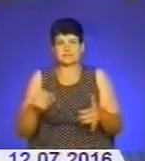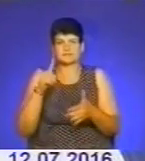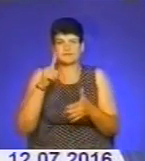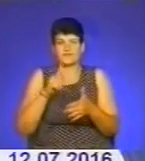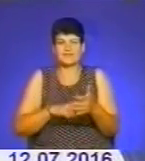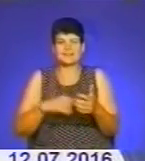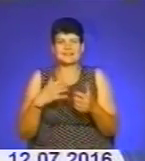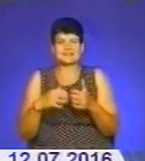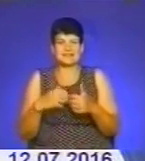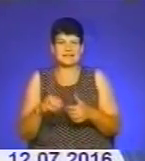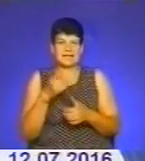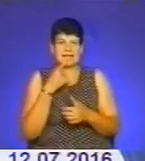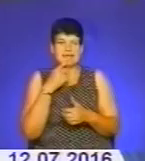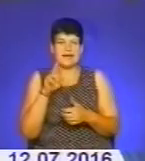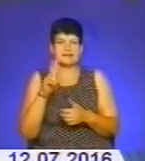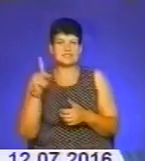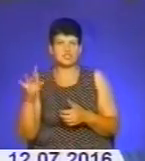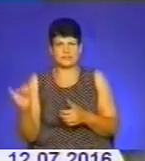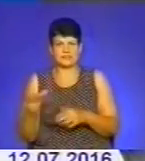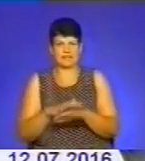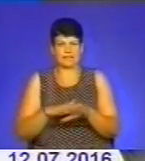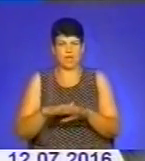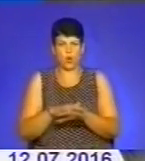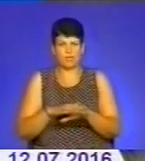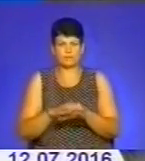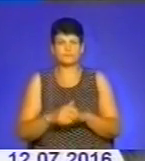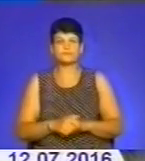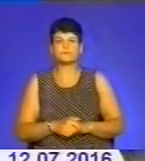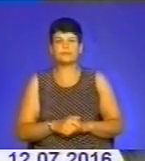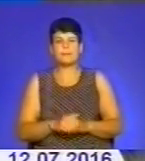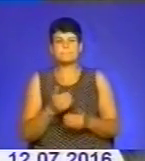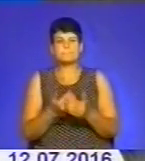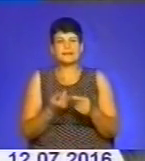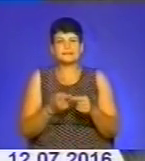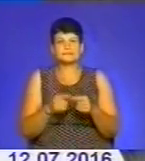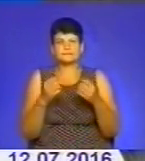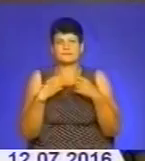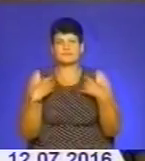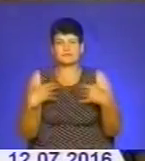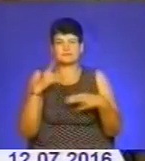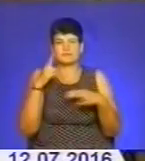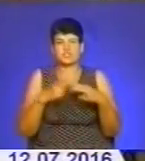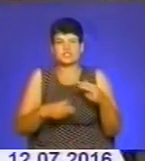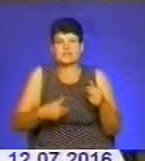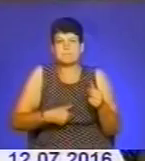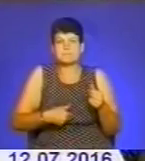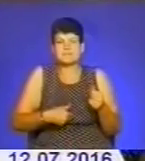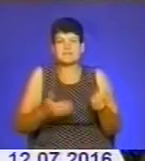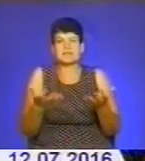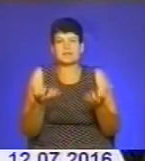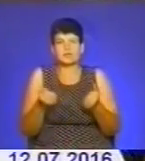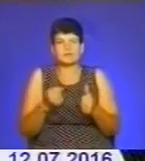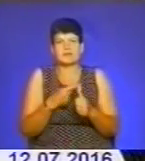Більше про це свято у сюжеті Ірини Демчук. Напередодні цього свята завершується піст, який отримав назву